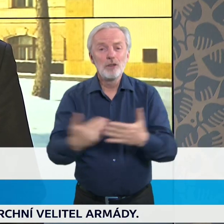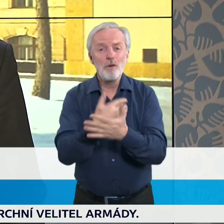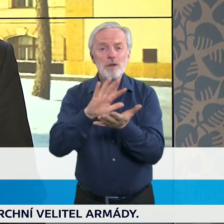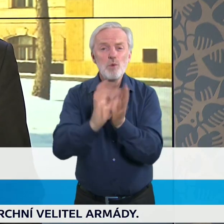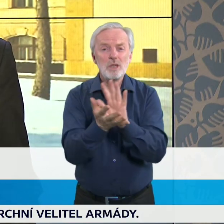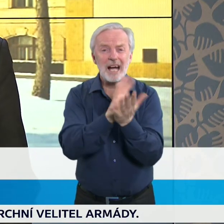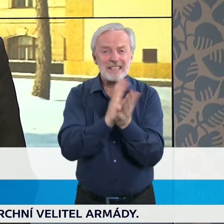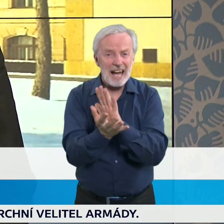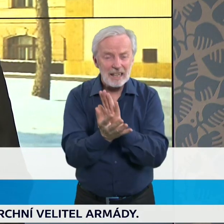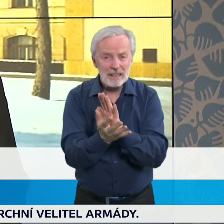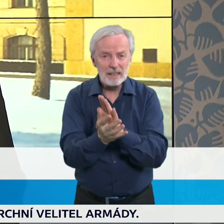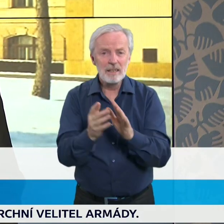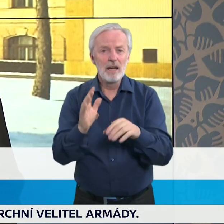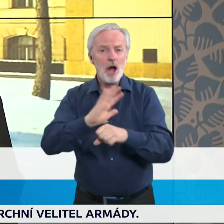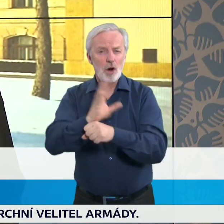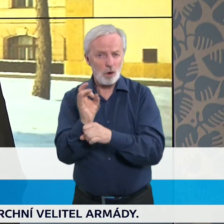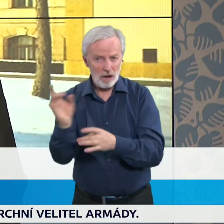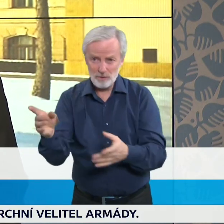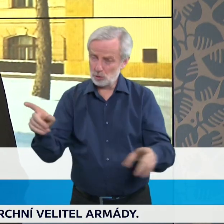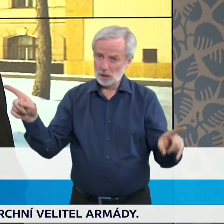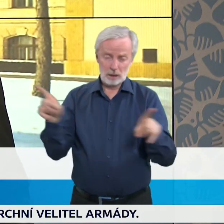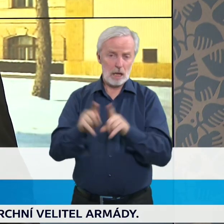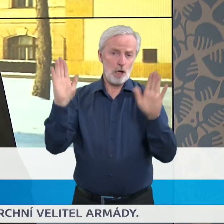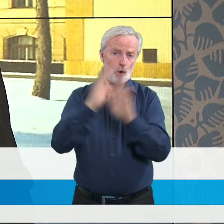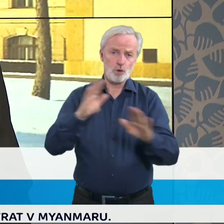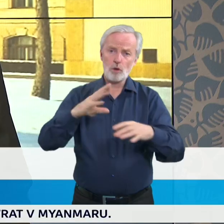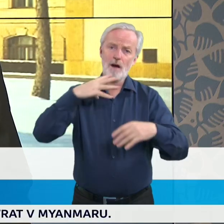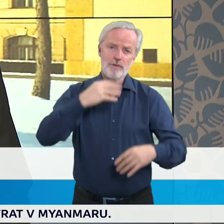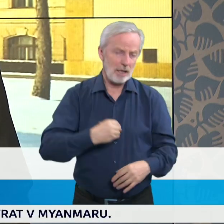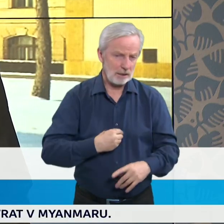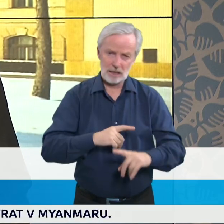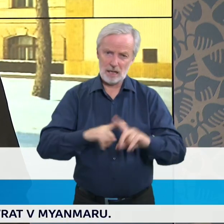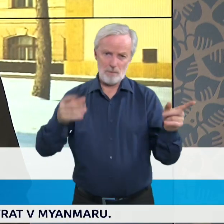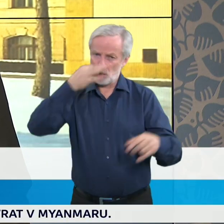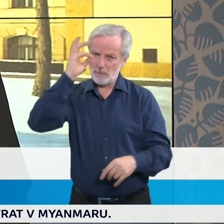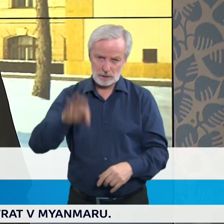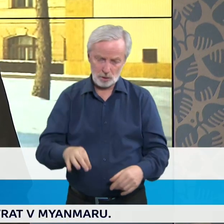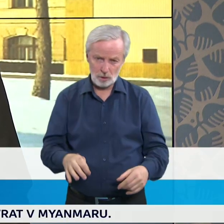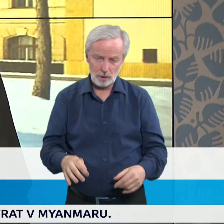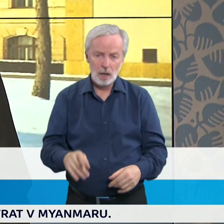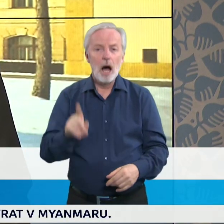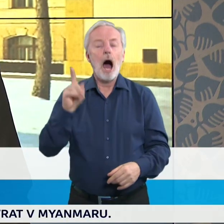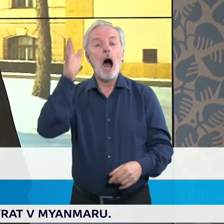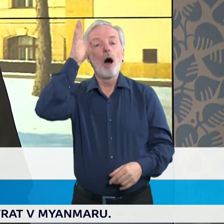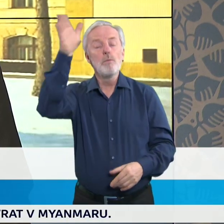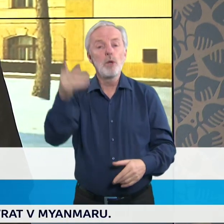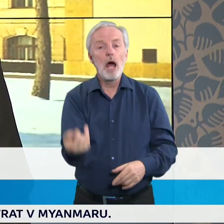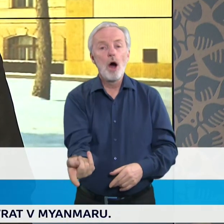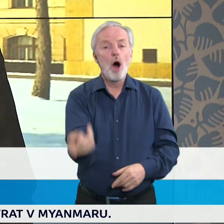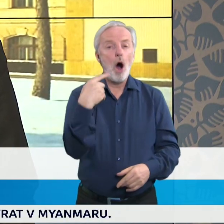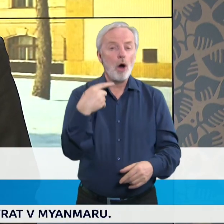či další evropské státy. Co se týče těch nových opatření, které budou platit od 5.